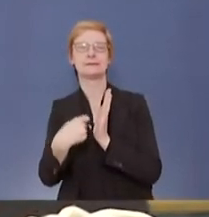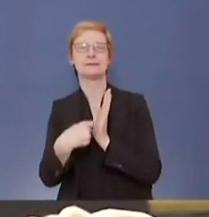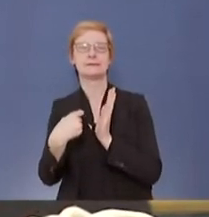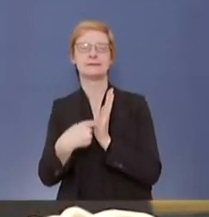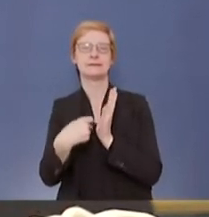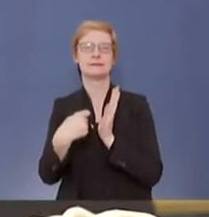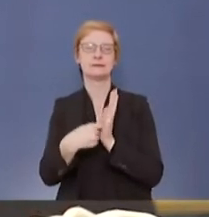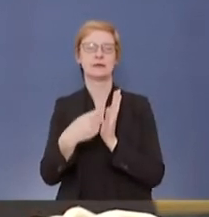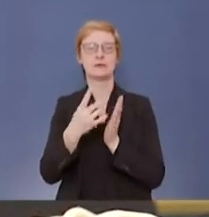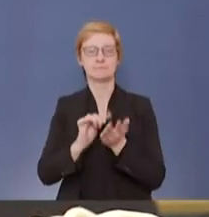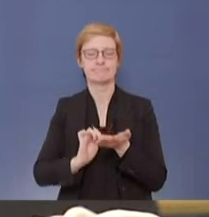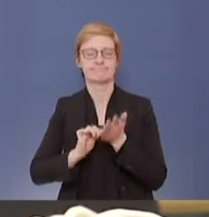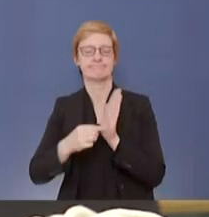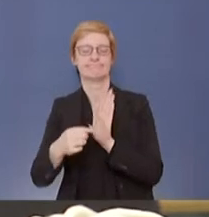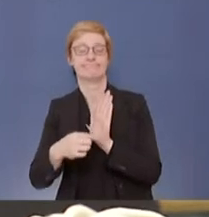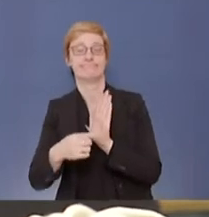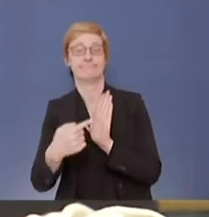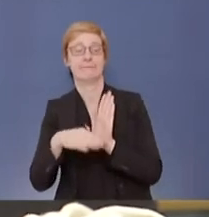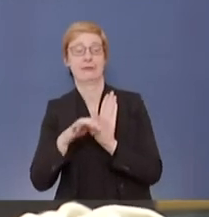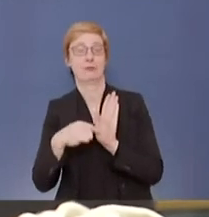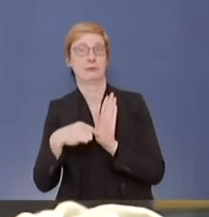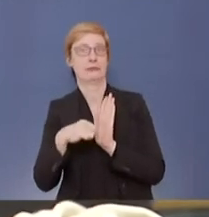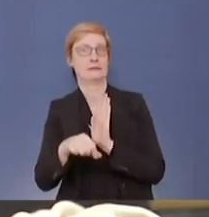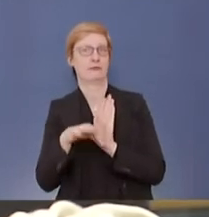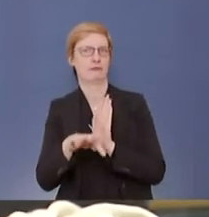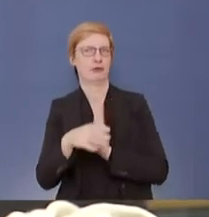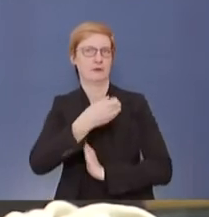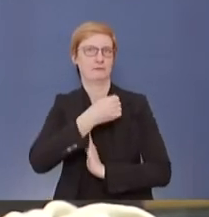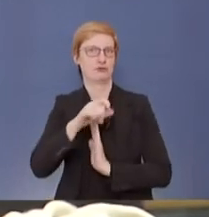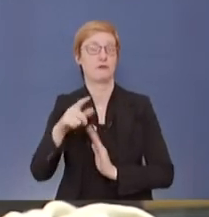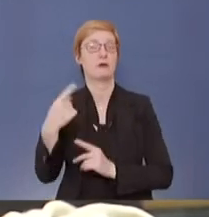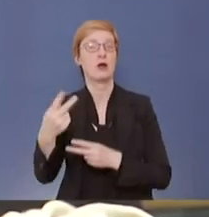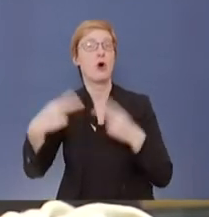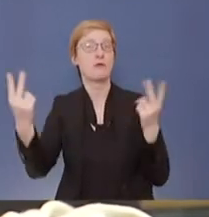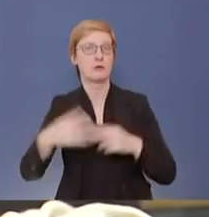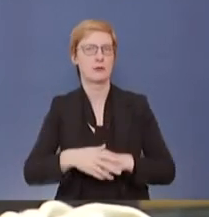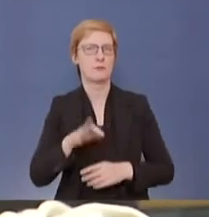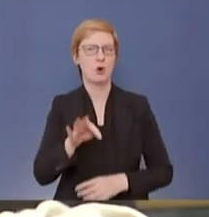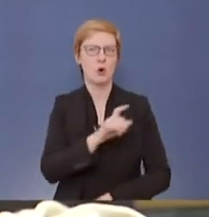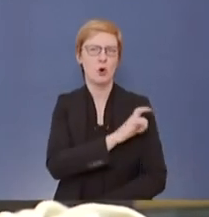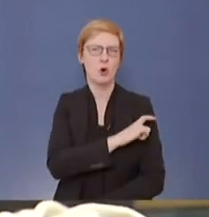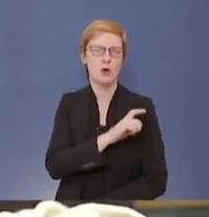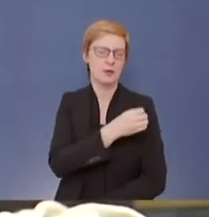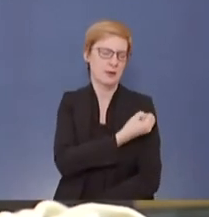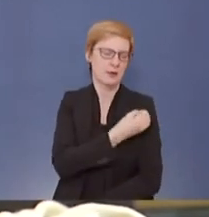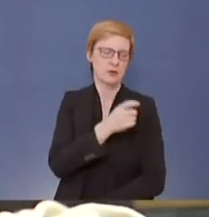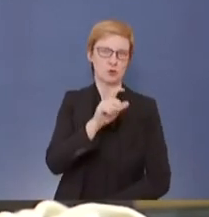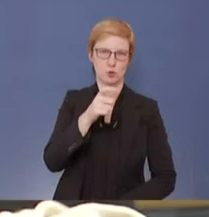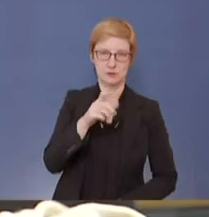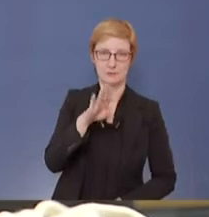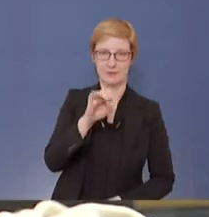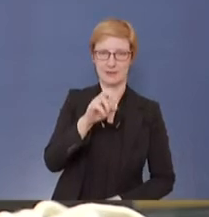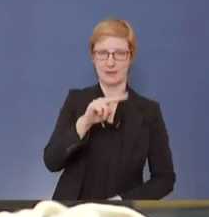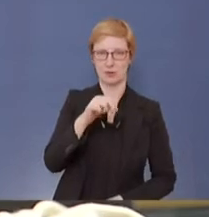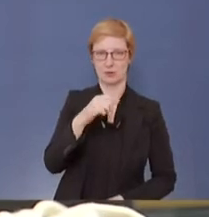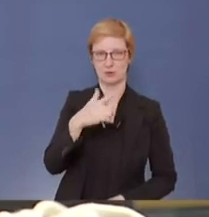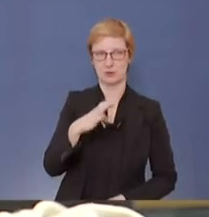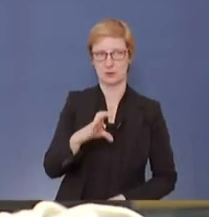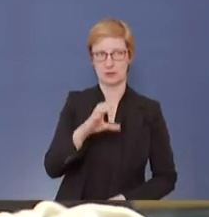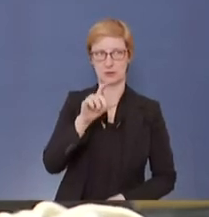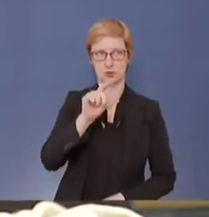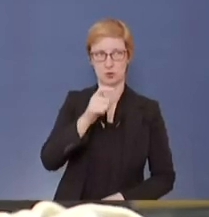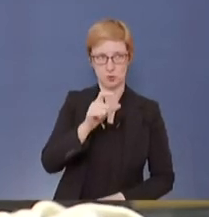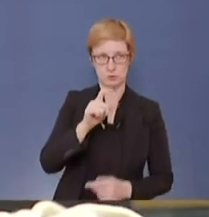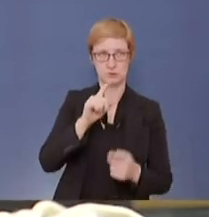die Impfstoffe veröffentlicht. Demzufolge wird pro Dosis BioNTech 12 Euro